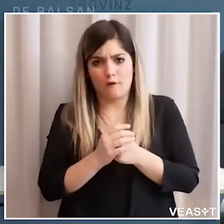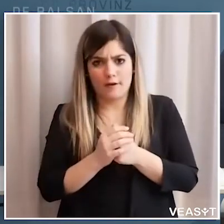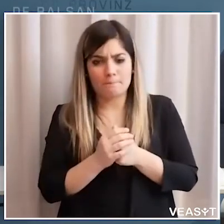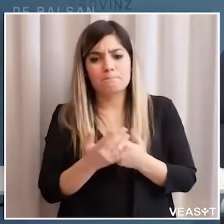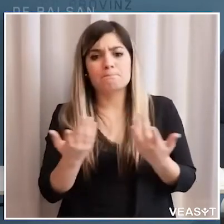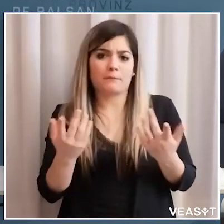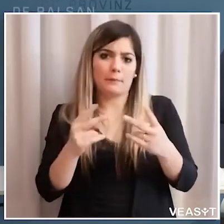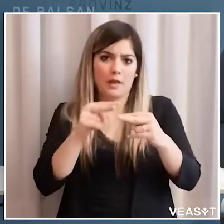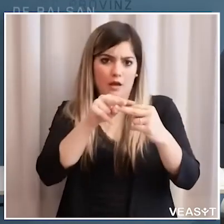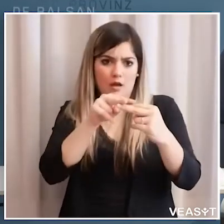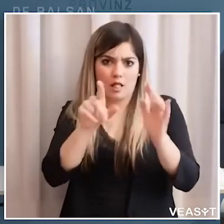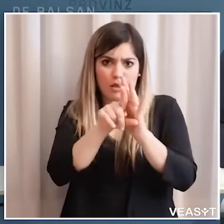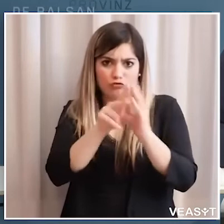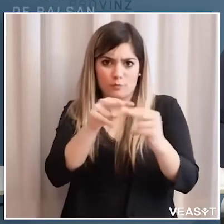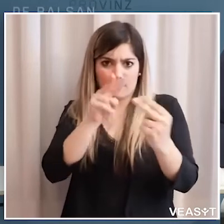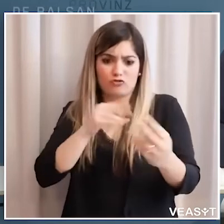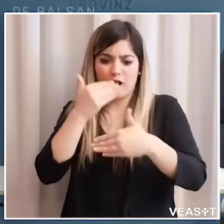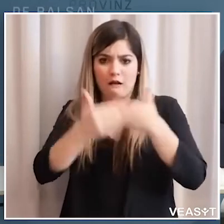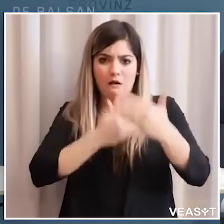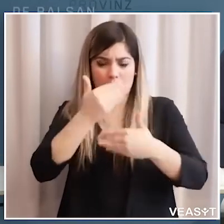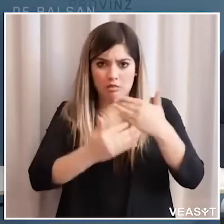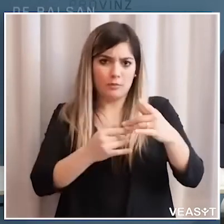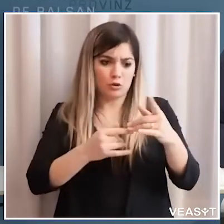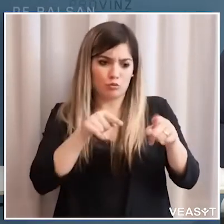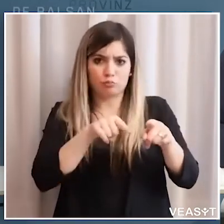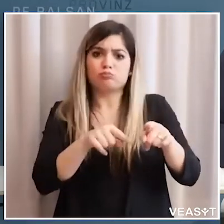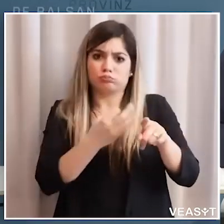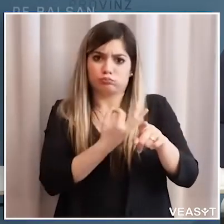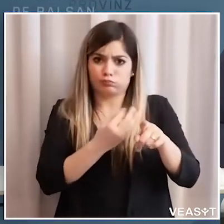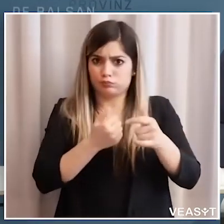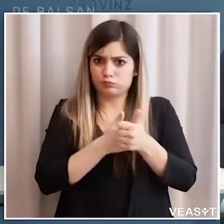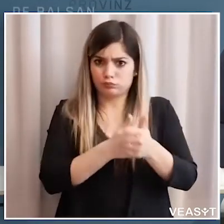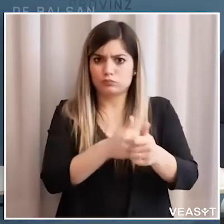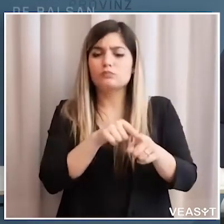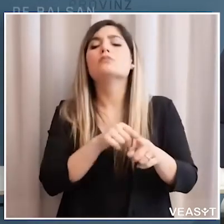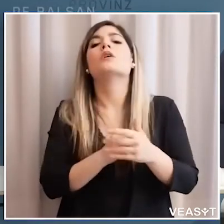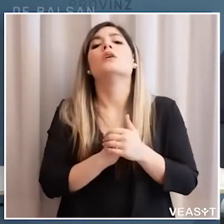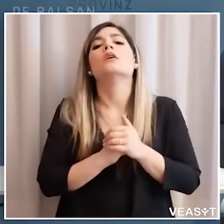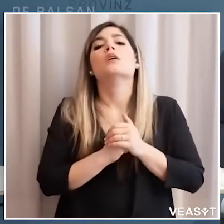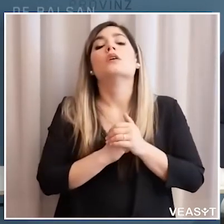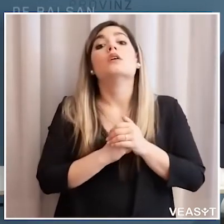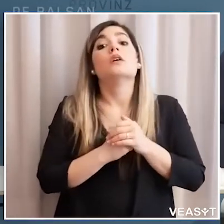l'andamento di tutte le leggi provinciali e per quanto riguarda invece